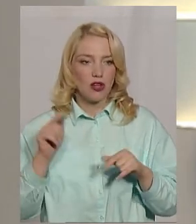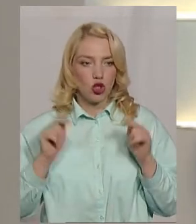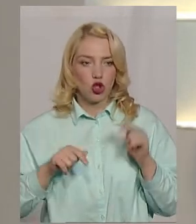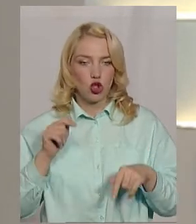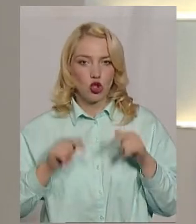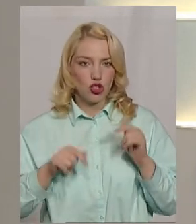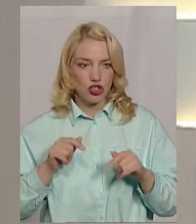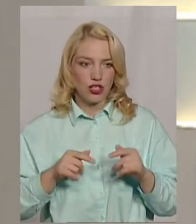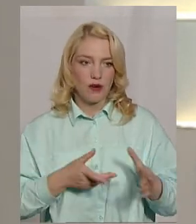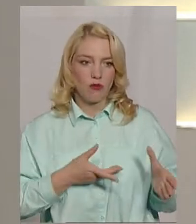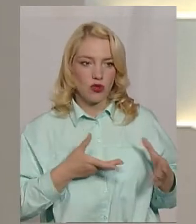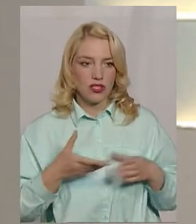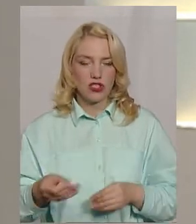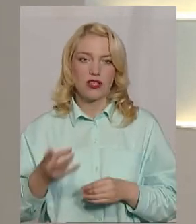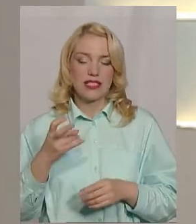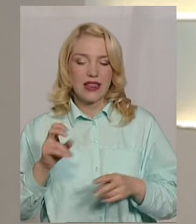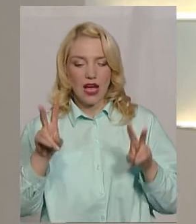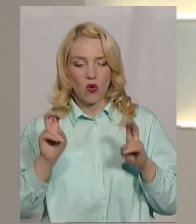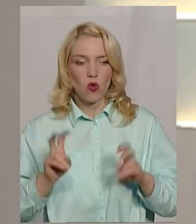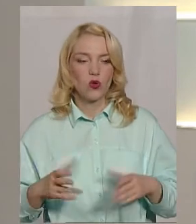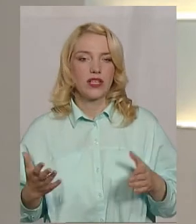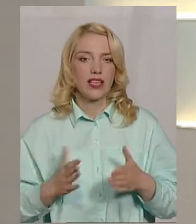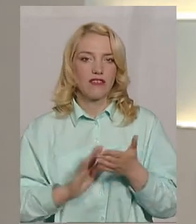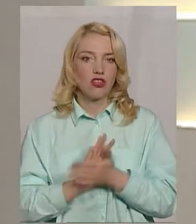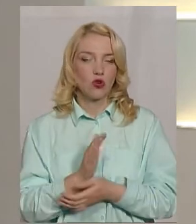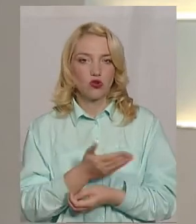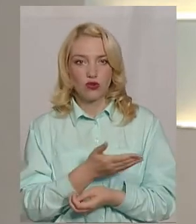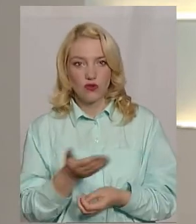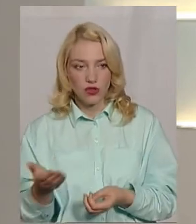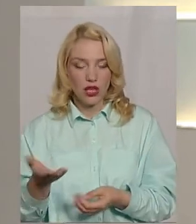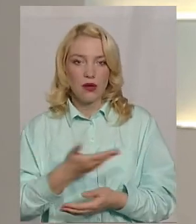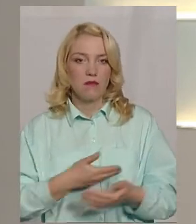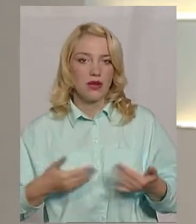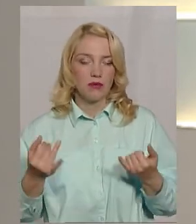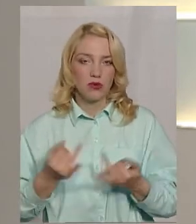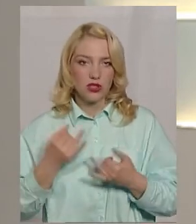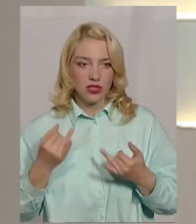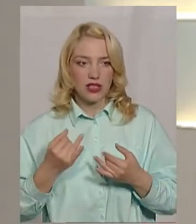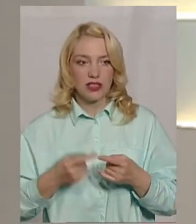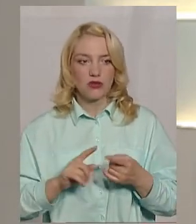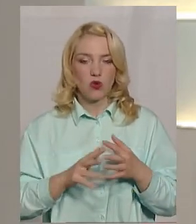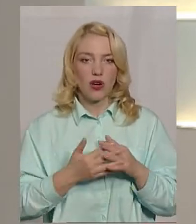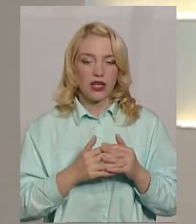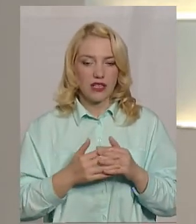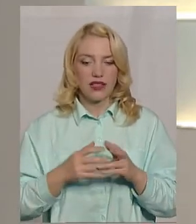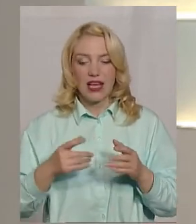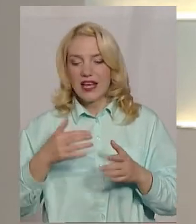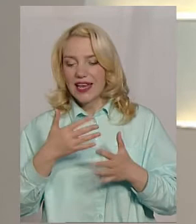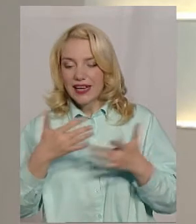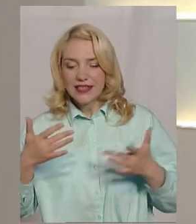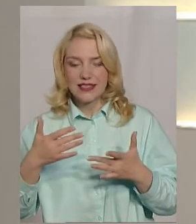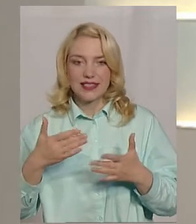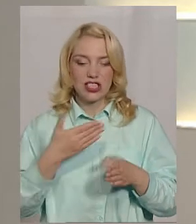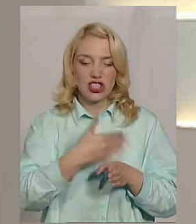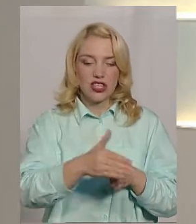зараз на культурах, які вони вирощують? Ми поцікавилися у аграрів із простилажних частин області, із